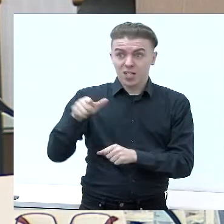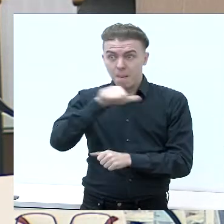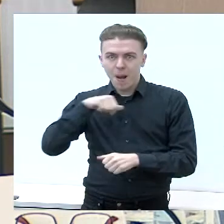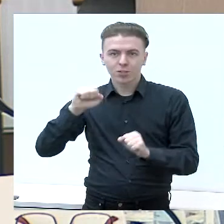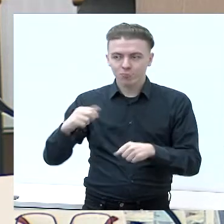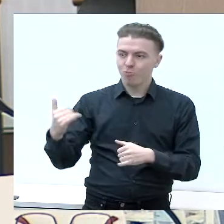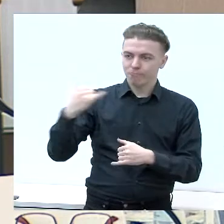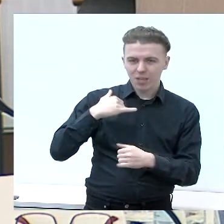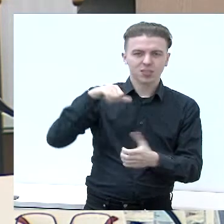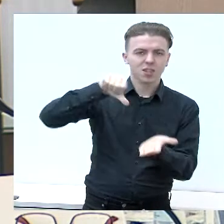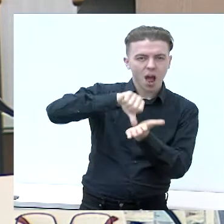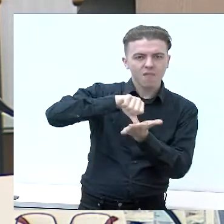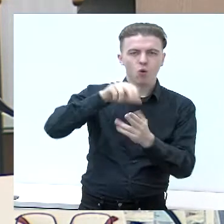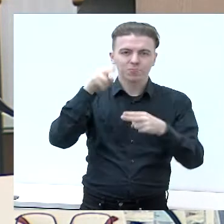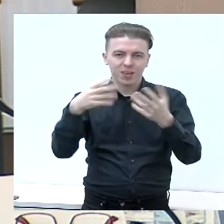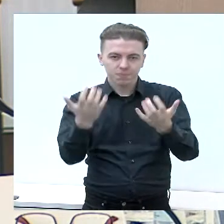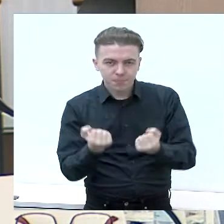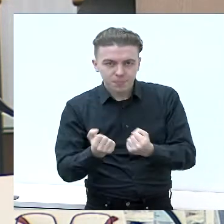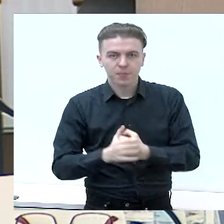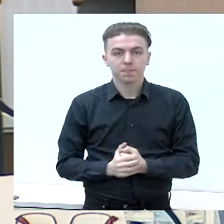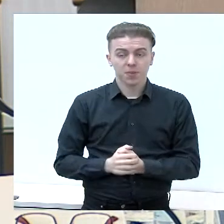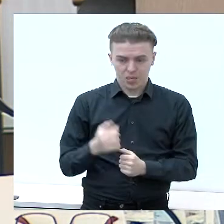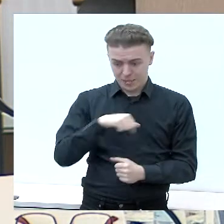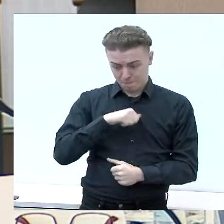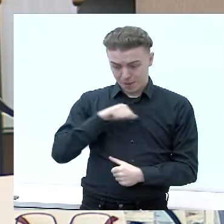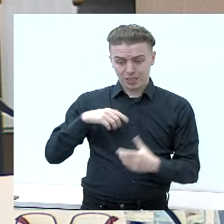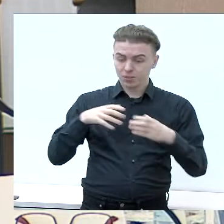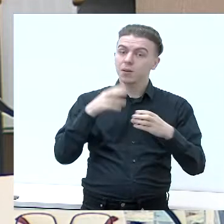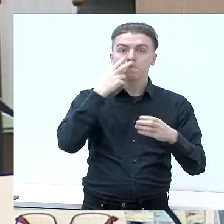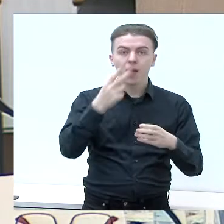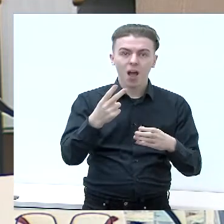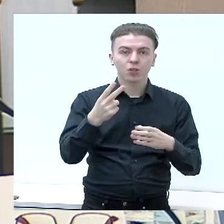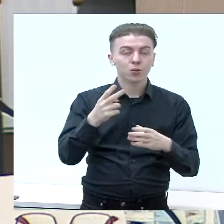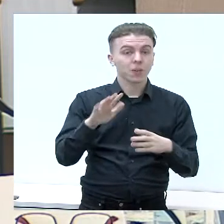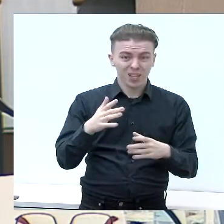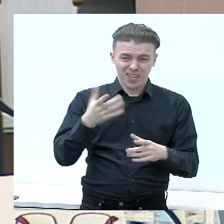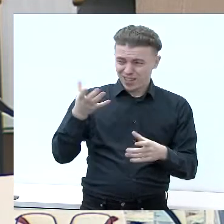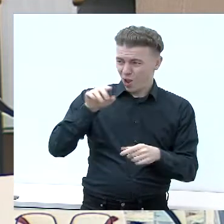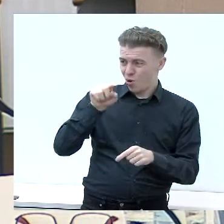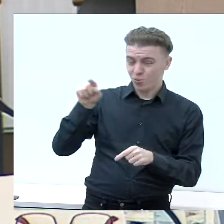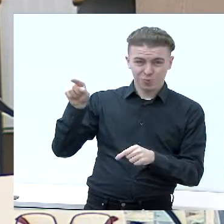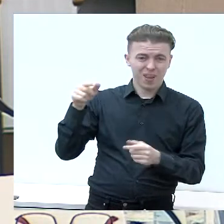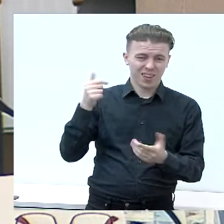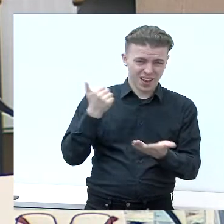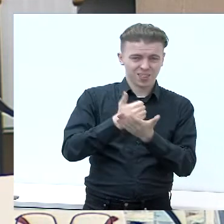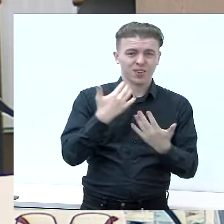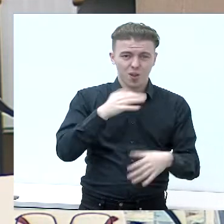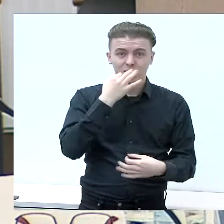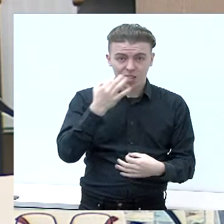Mes matome tas pačias kryptis, kaip ir daugumas, sakykime, iš kandidatų.